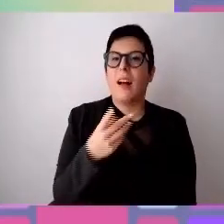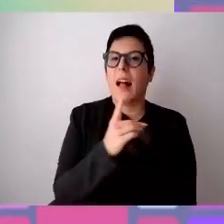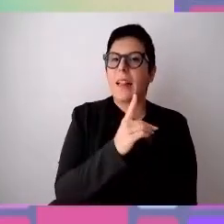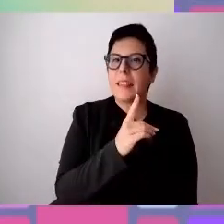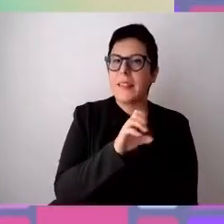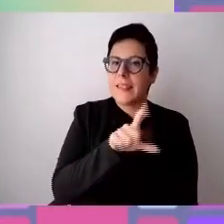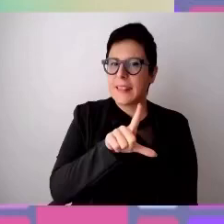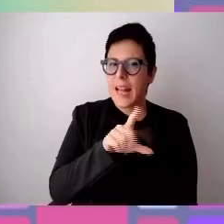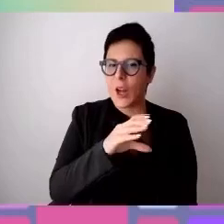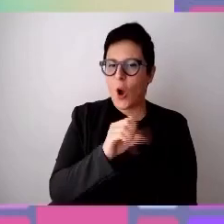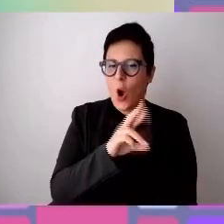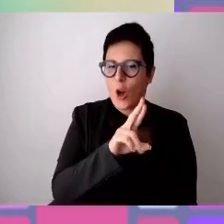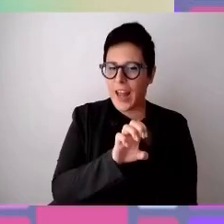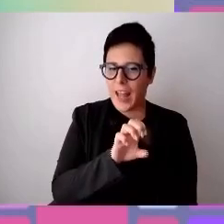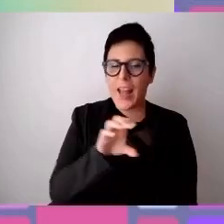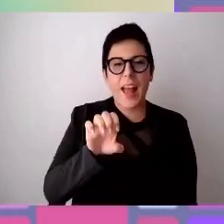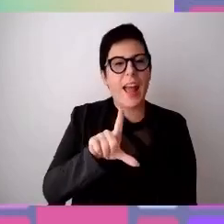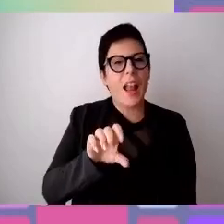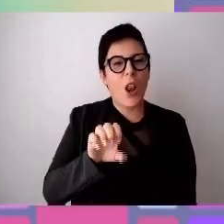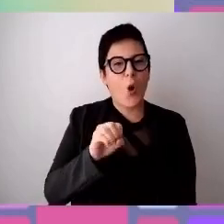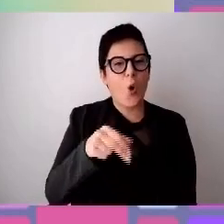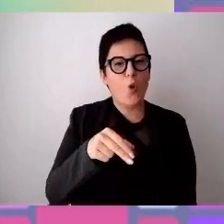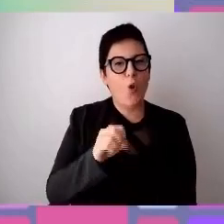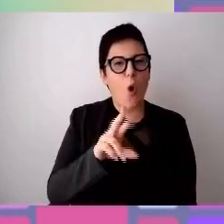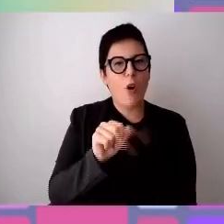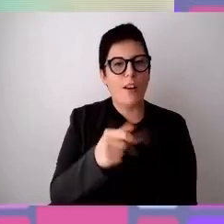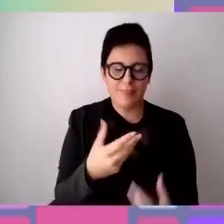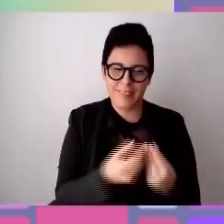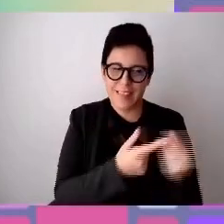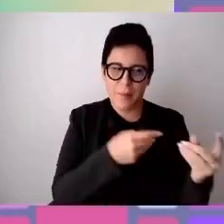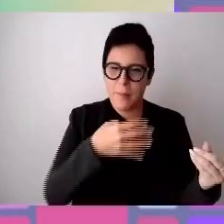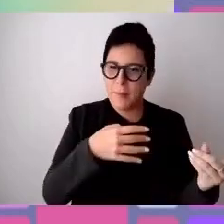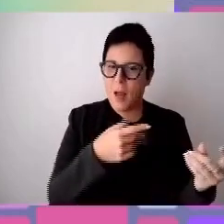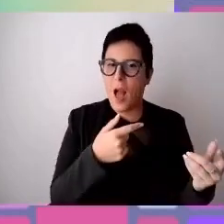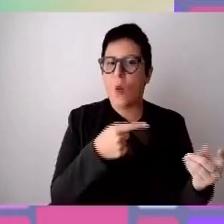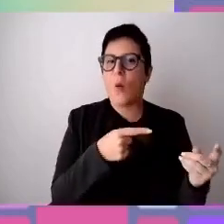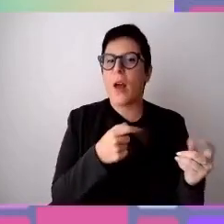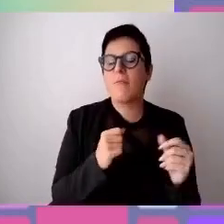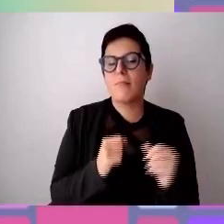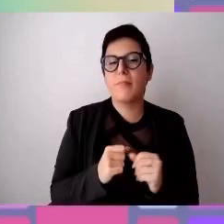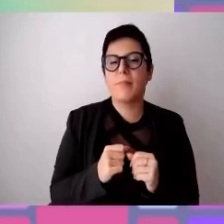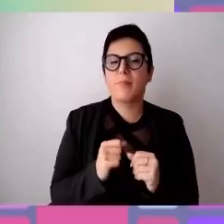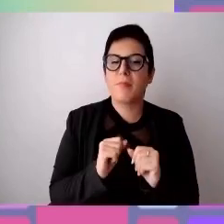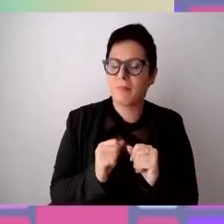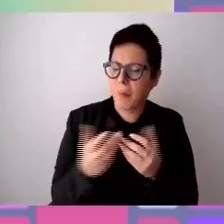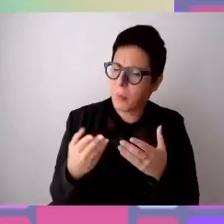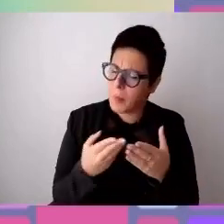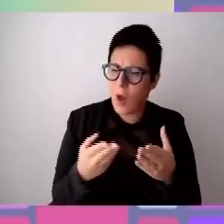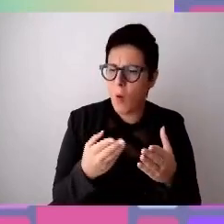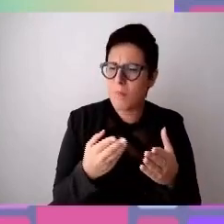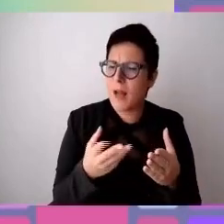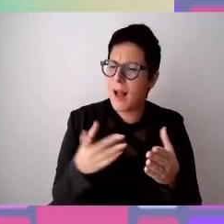sì che, come dire, Eleonora con Manpower li accompagnasse all